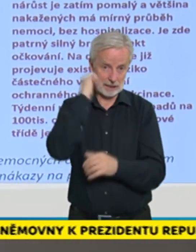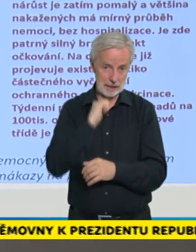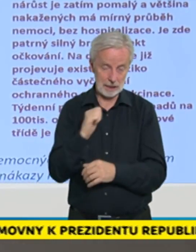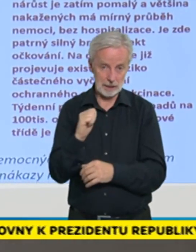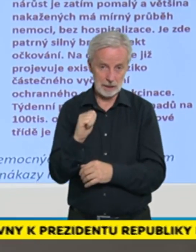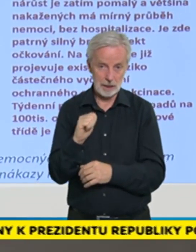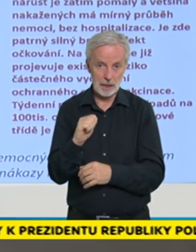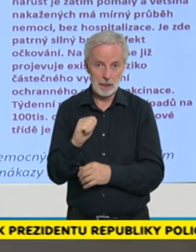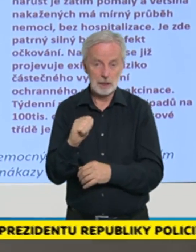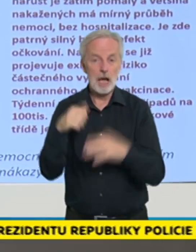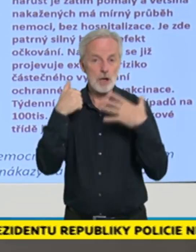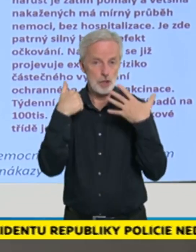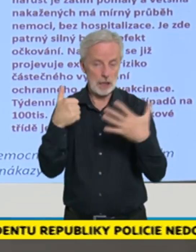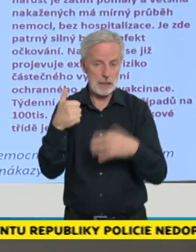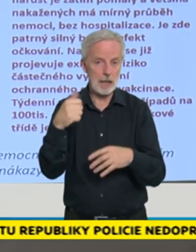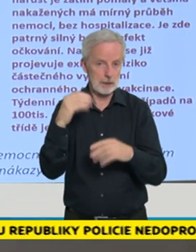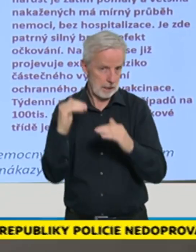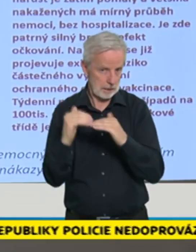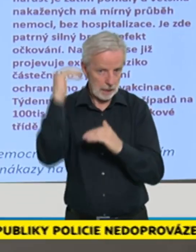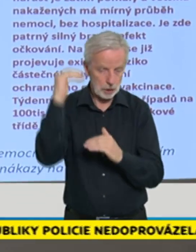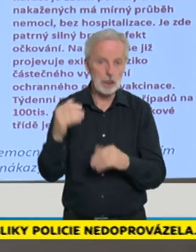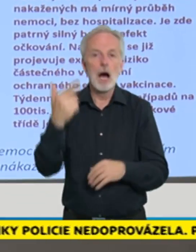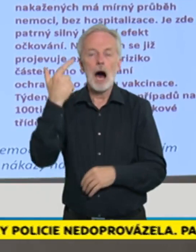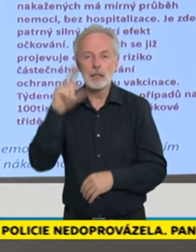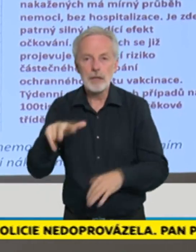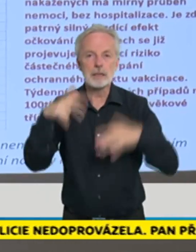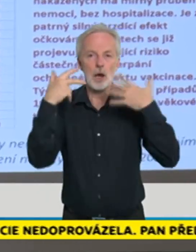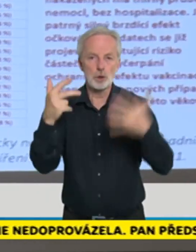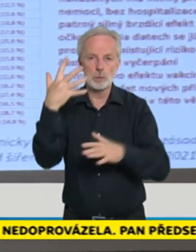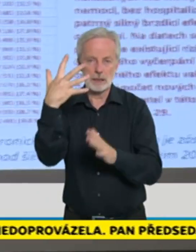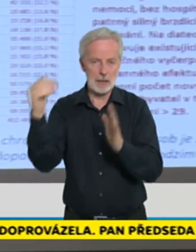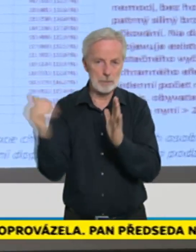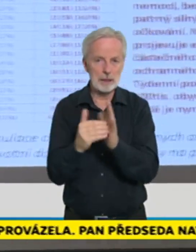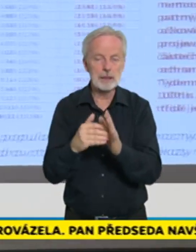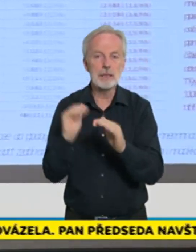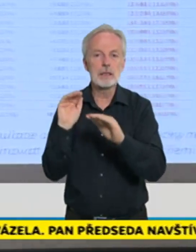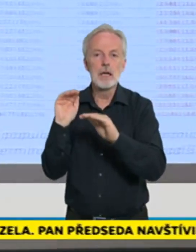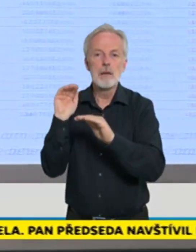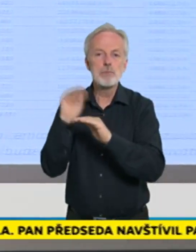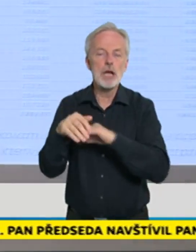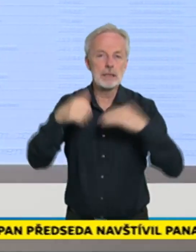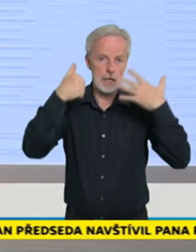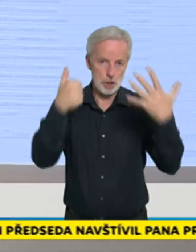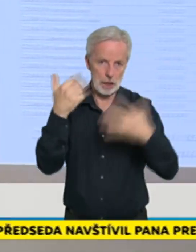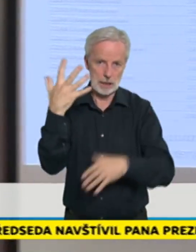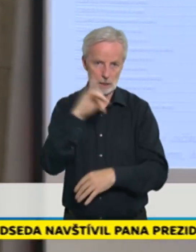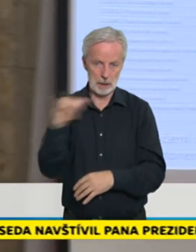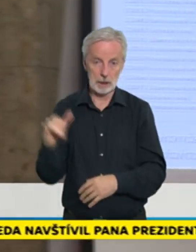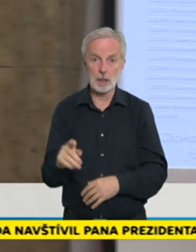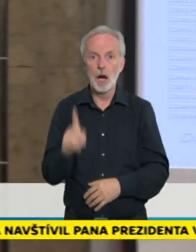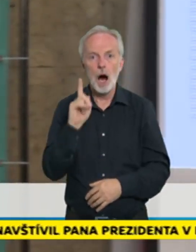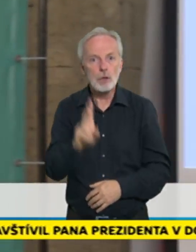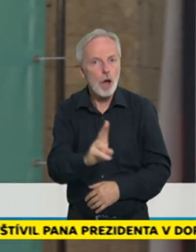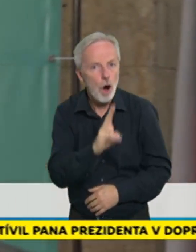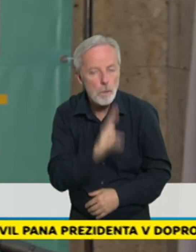tisíc, 65 let plus. A to je opravdu ještě velká kohorta vidí, která může